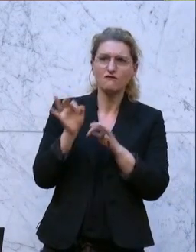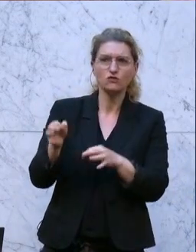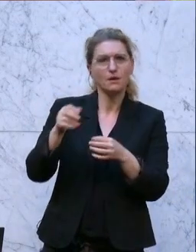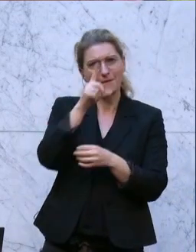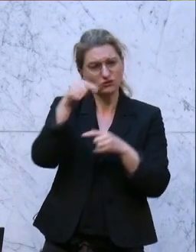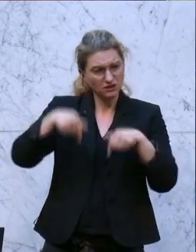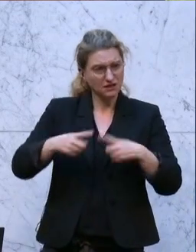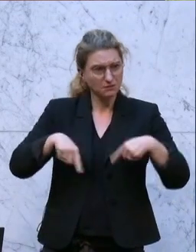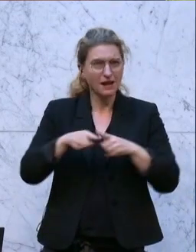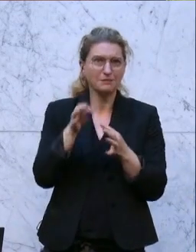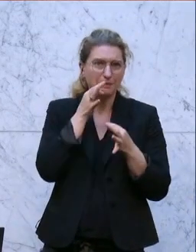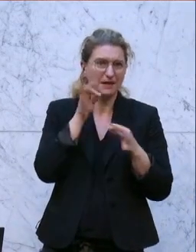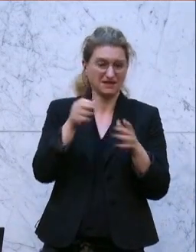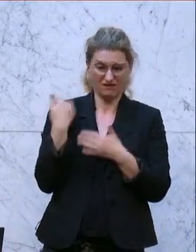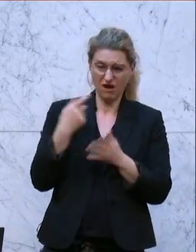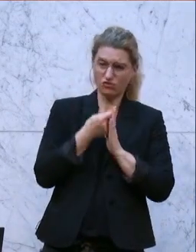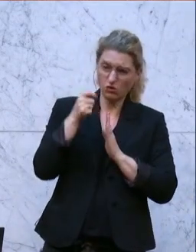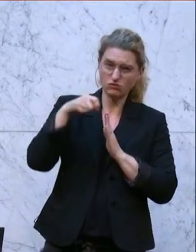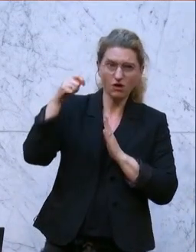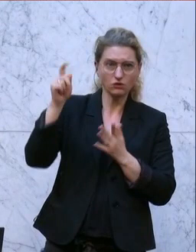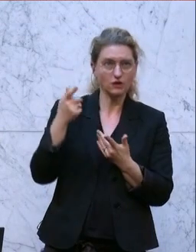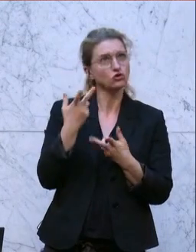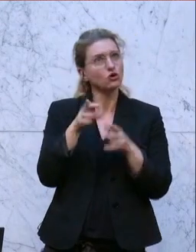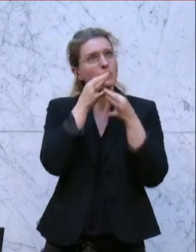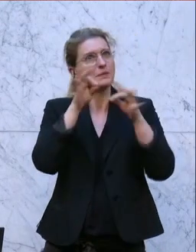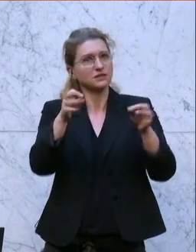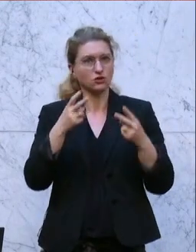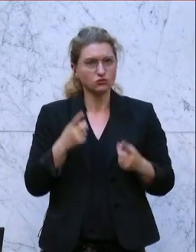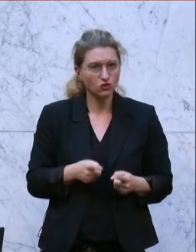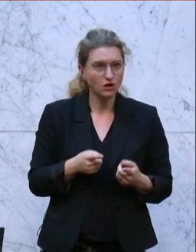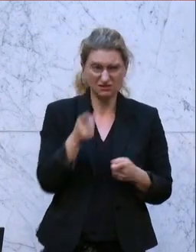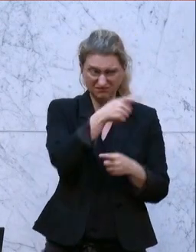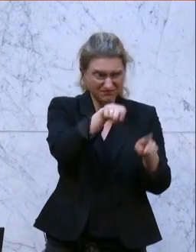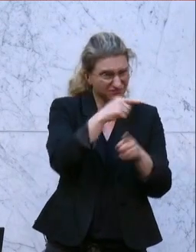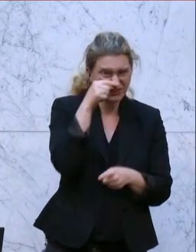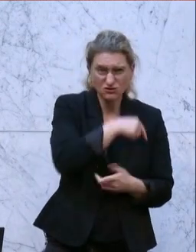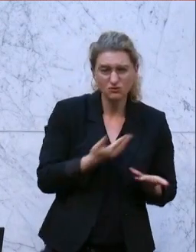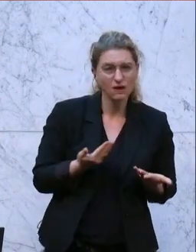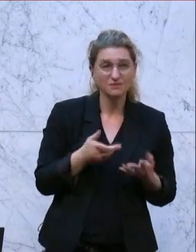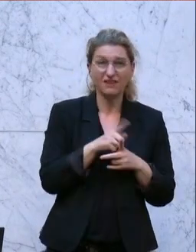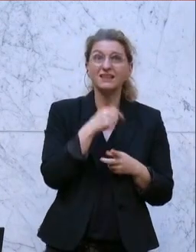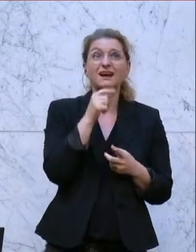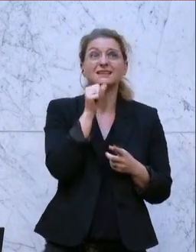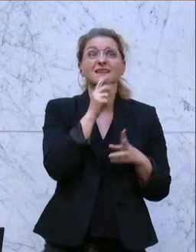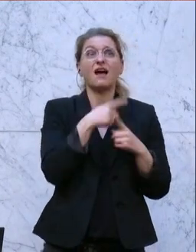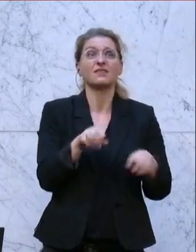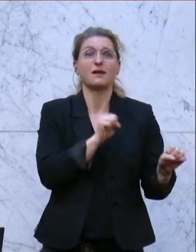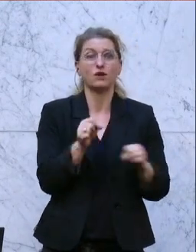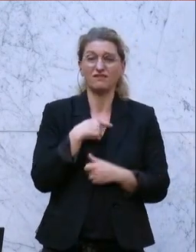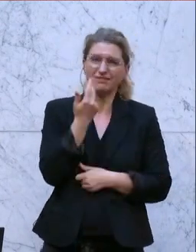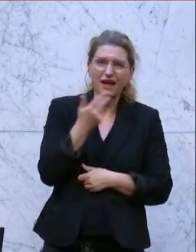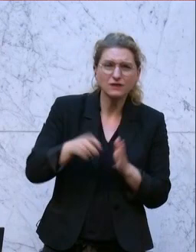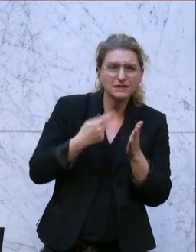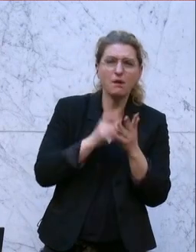Land besser geht nach diesem Teuerungsdienst. Und um das geht es uns. Und wir haben keine andere Möglichkeit. Wenn wir 33 Anträge